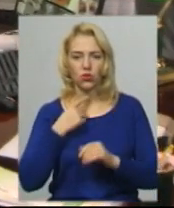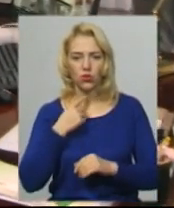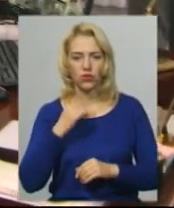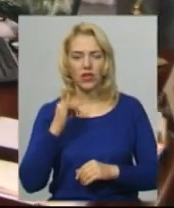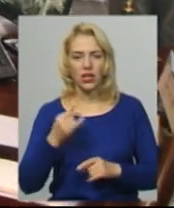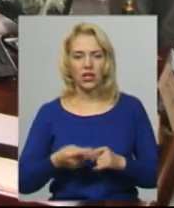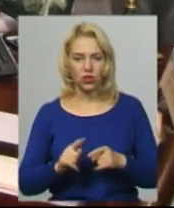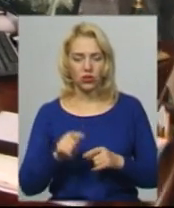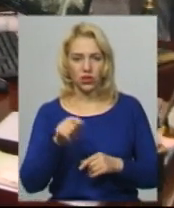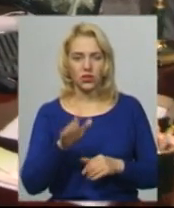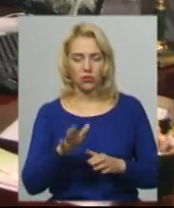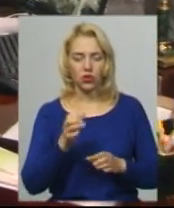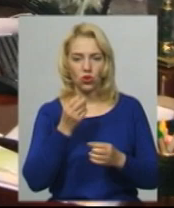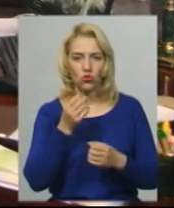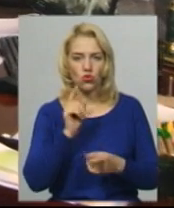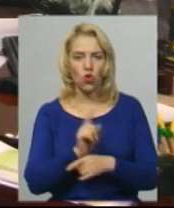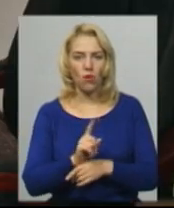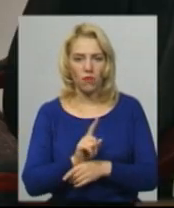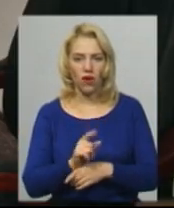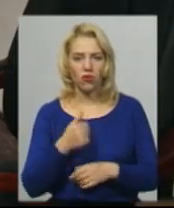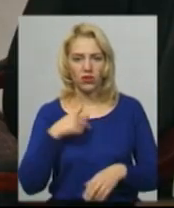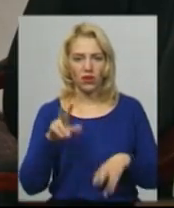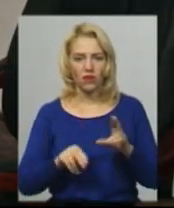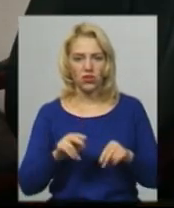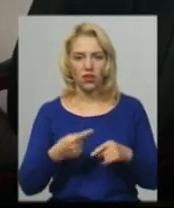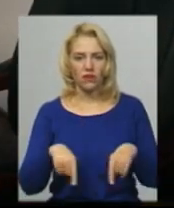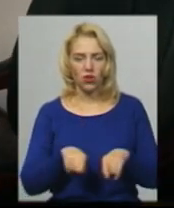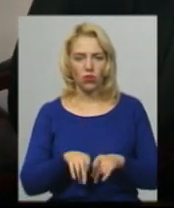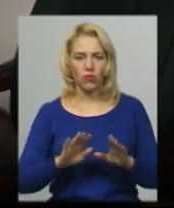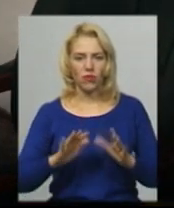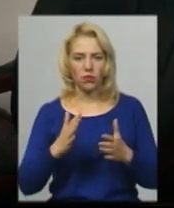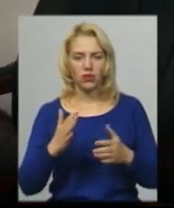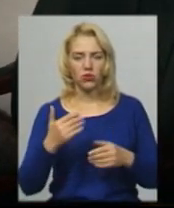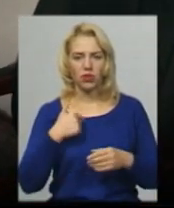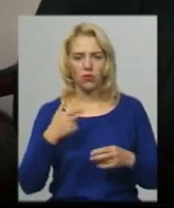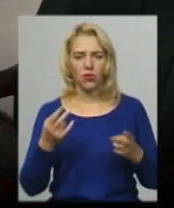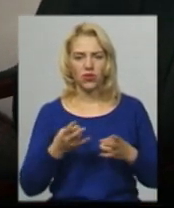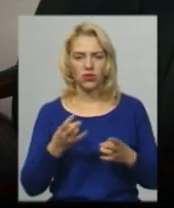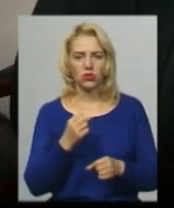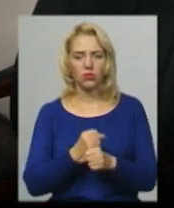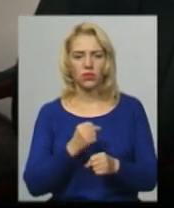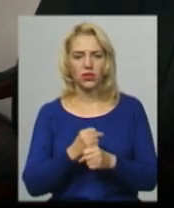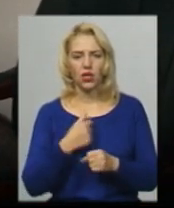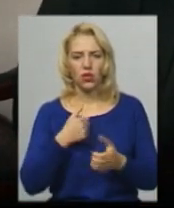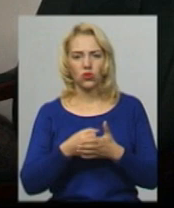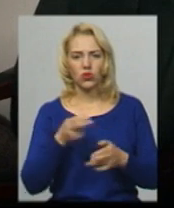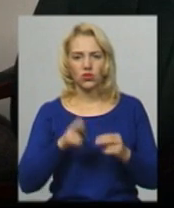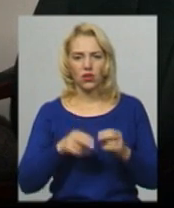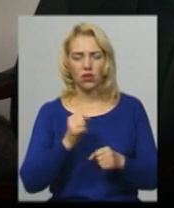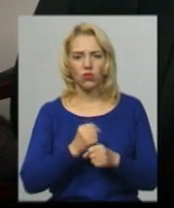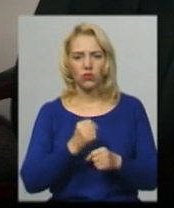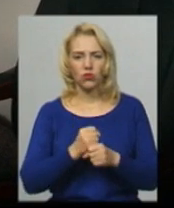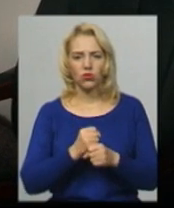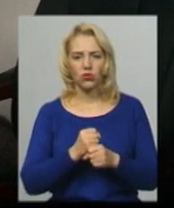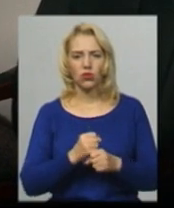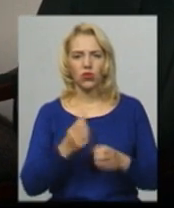тоді це нормально, і тоді це за Україну. Я вважаю, що в цьому випадку я маю зробити правильно. Я до кінця робочого дня сьогодні вам відповідь